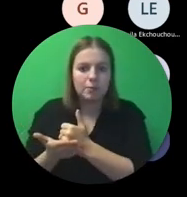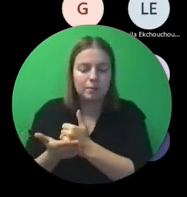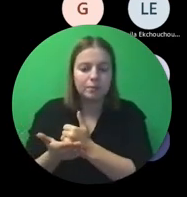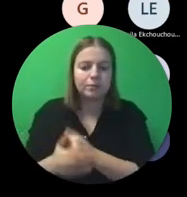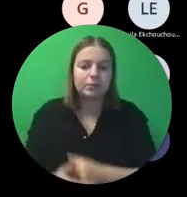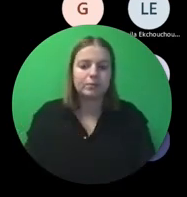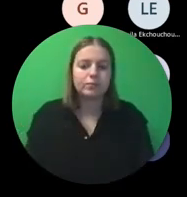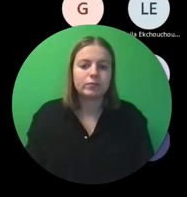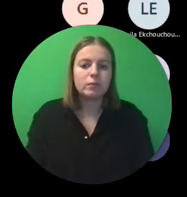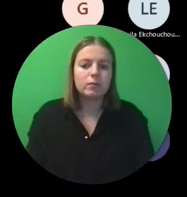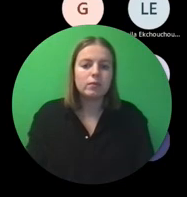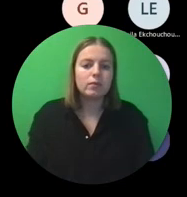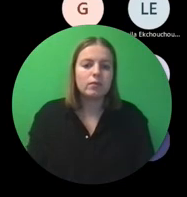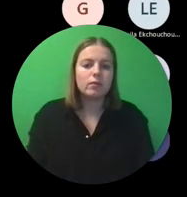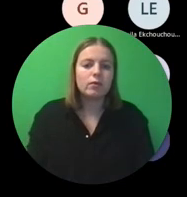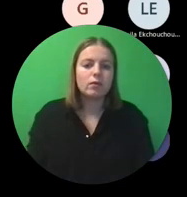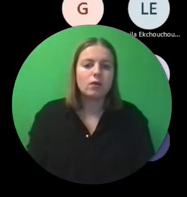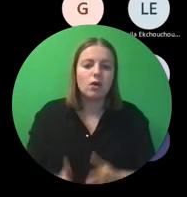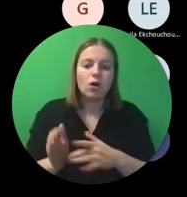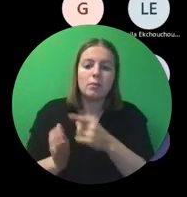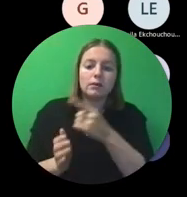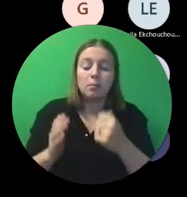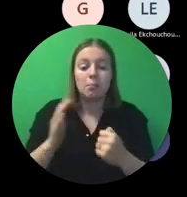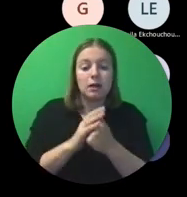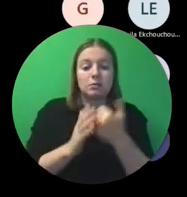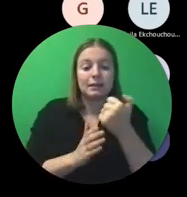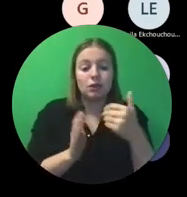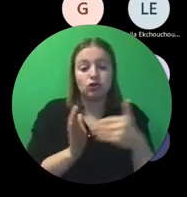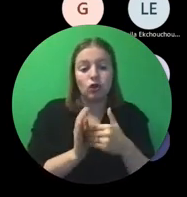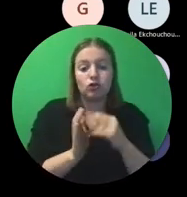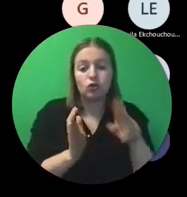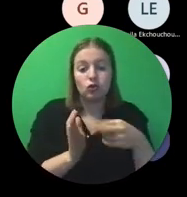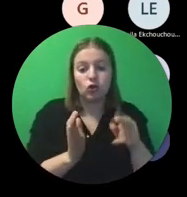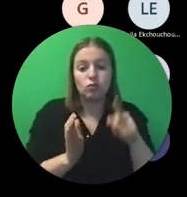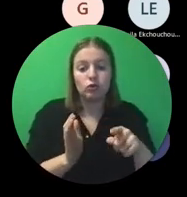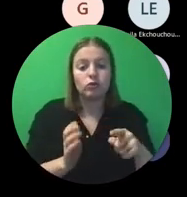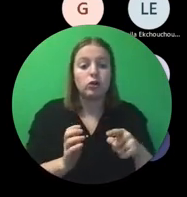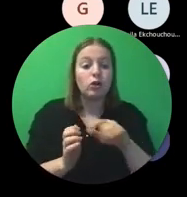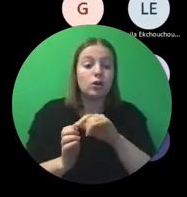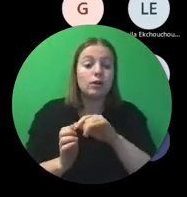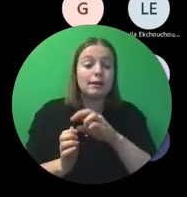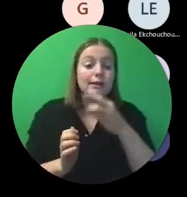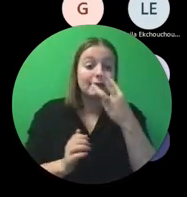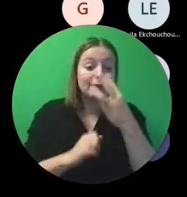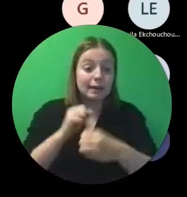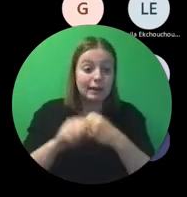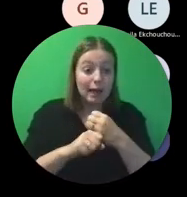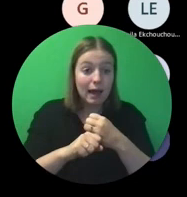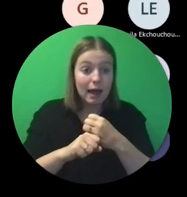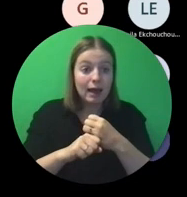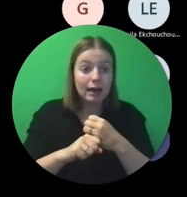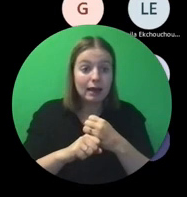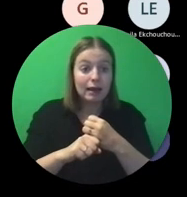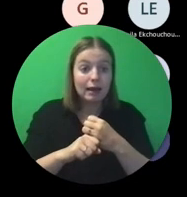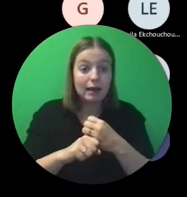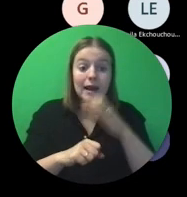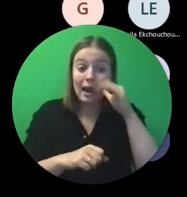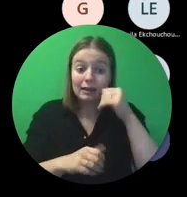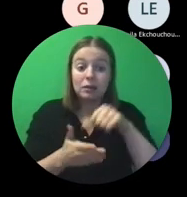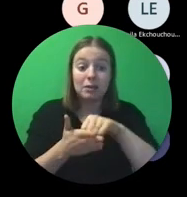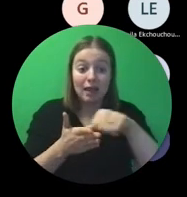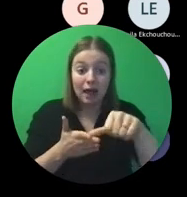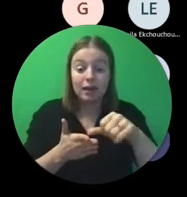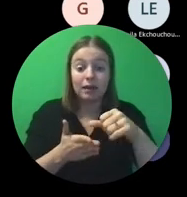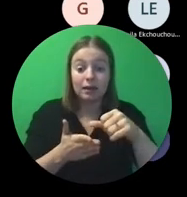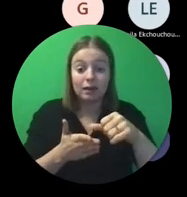Voor jullie, aangezien dat altijd maar maximaal 60.000 euro is, tot drie jaar na de saldebetaling. Dus dat wil zeggen, laatste betaling door ons,